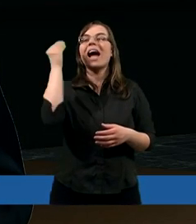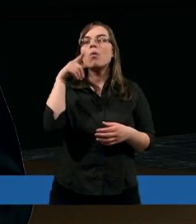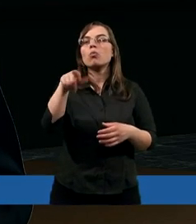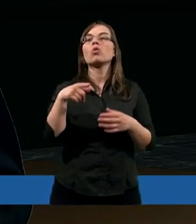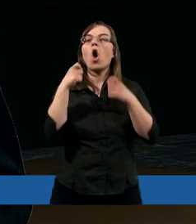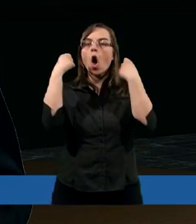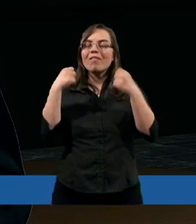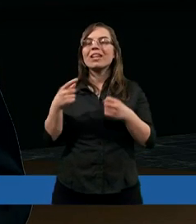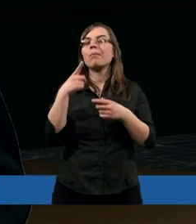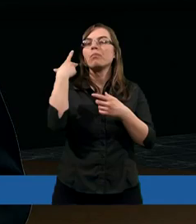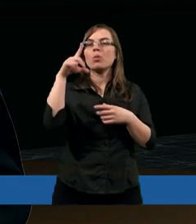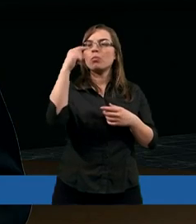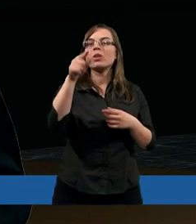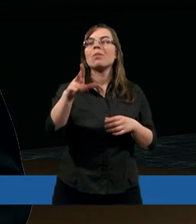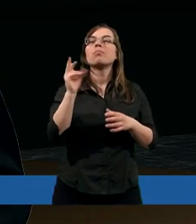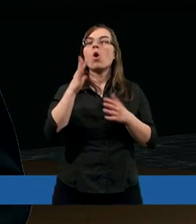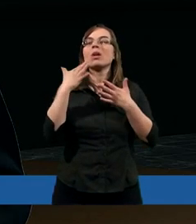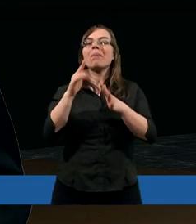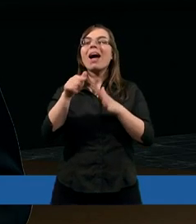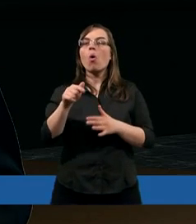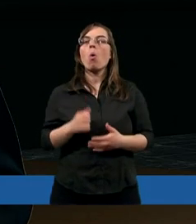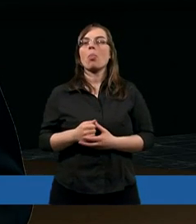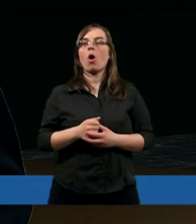owce nie pójdą, bo nie znają głosu obcych.